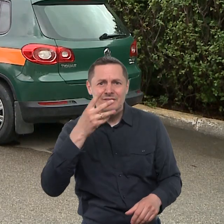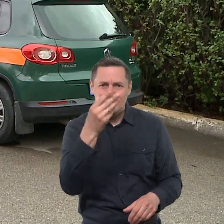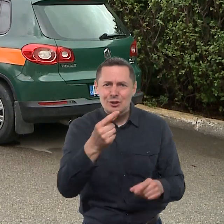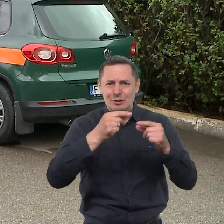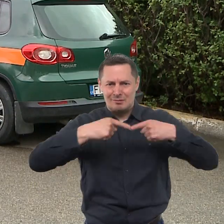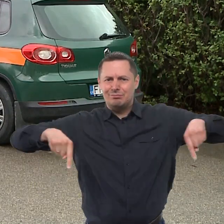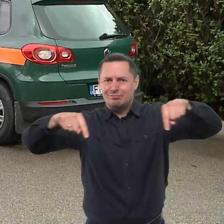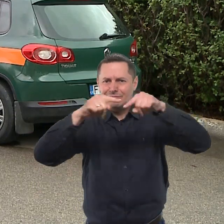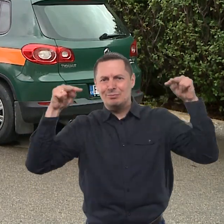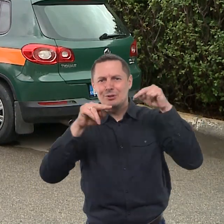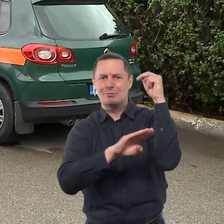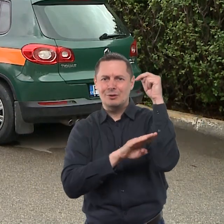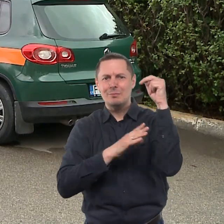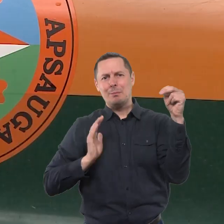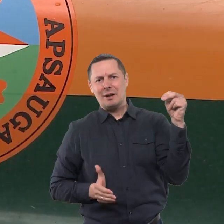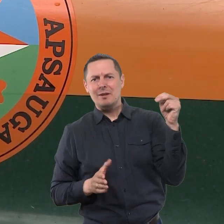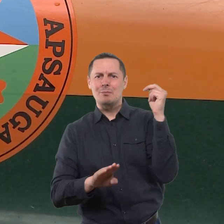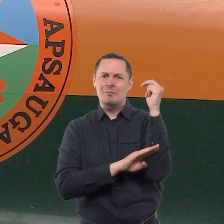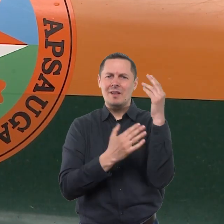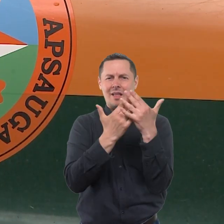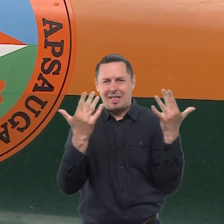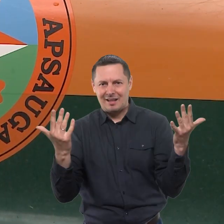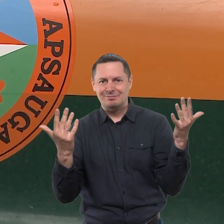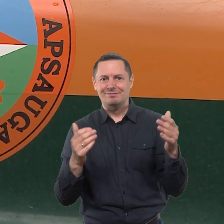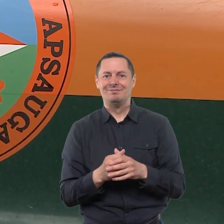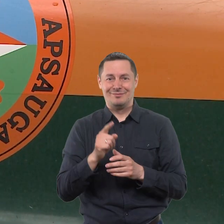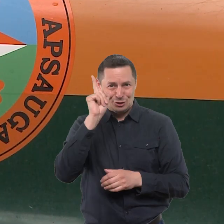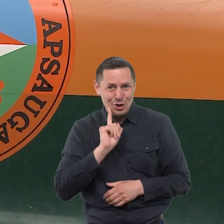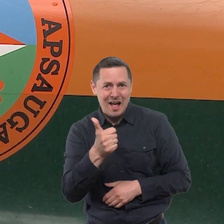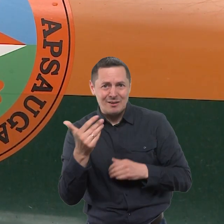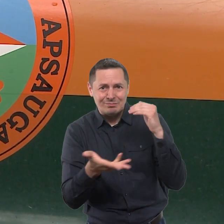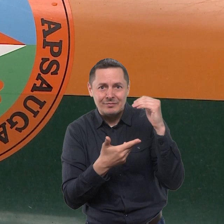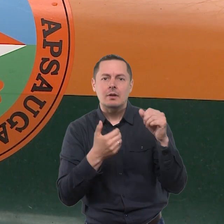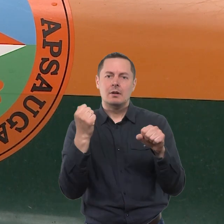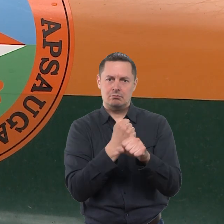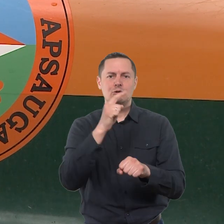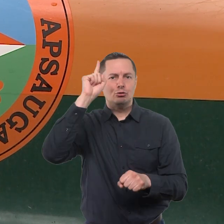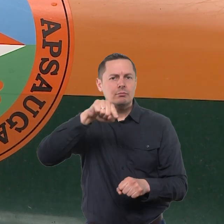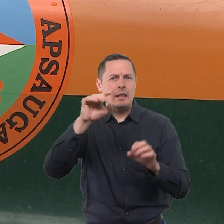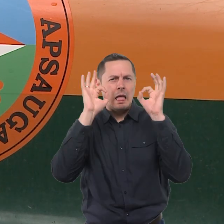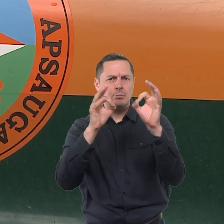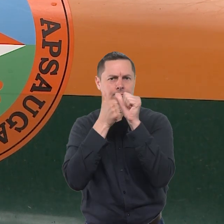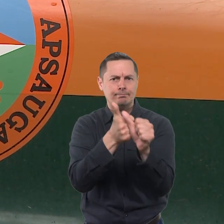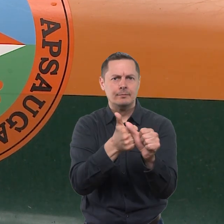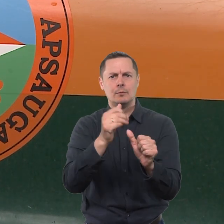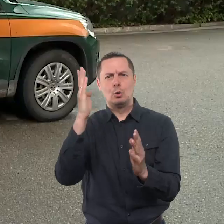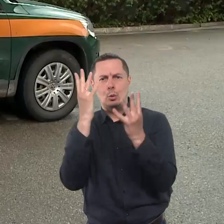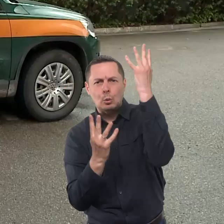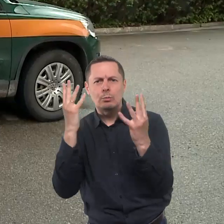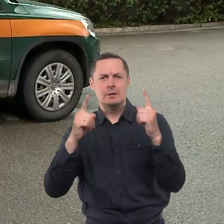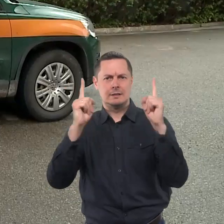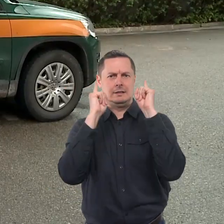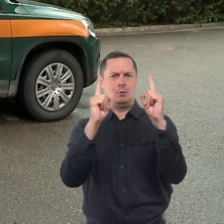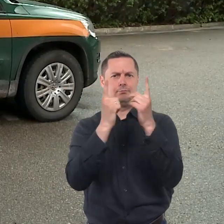sklype, privačioje valdoje, genėjant ir šalinant želdinius, bei įsitikinti, kad minimi želdiniai, medžiai, krūmai